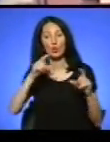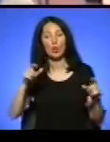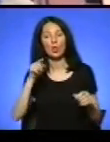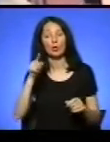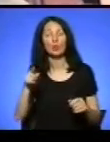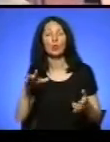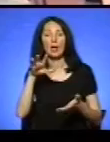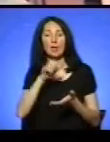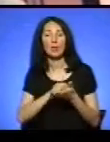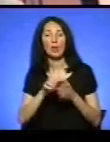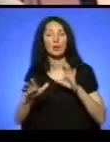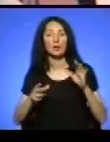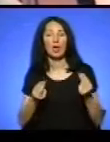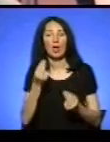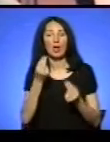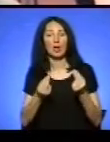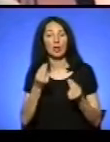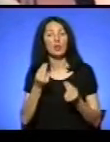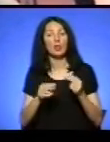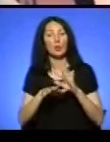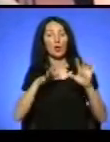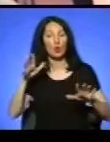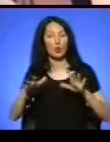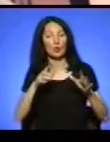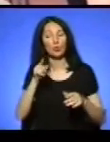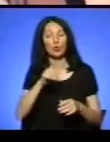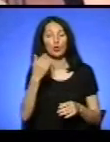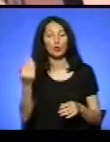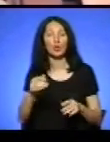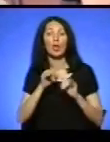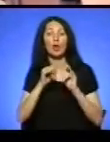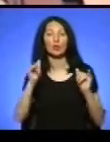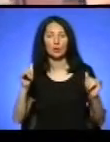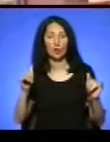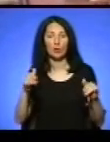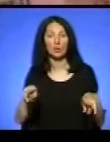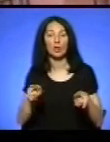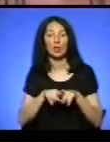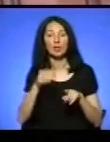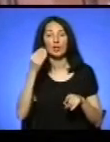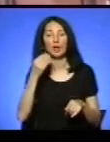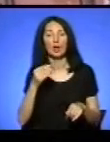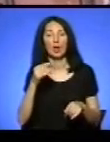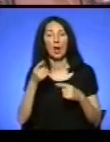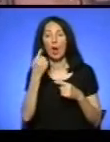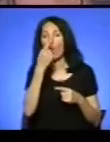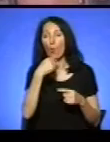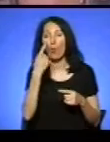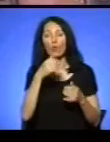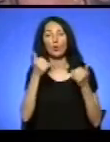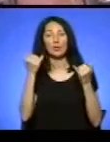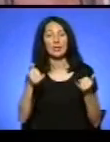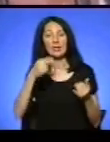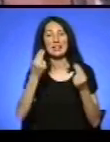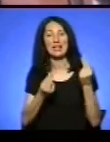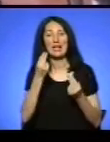рухливими іграми, тому що вони розвивають краще так мовлення. До речі, недавно ми грали гру з